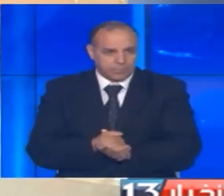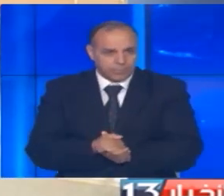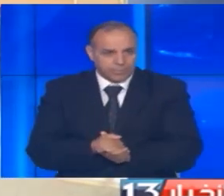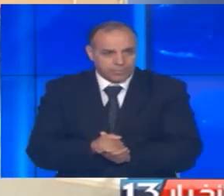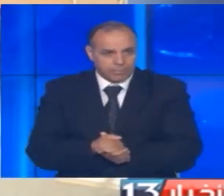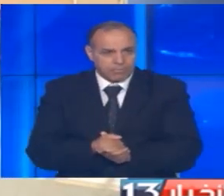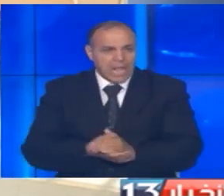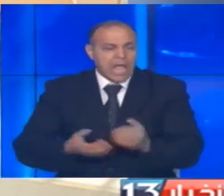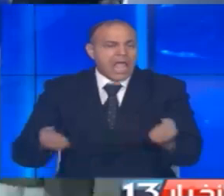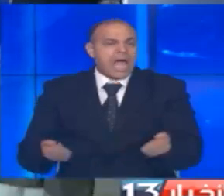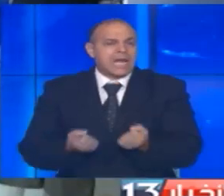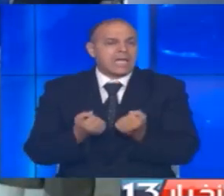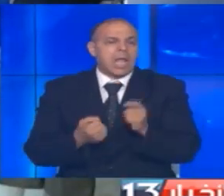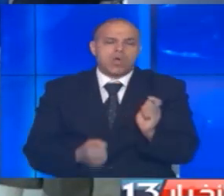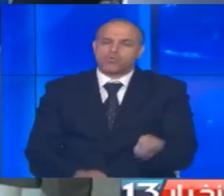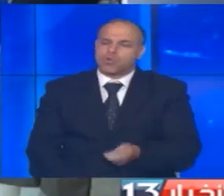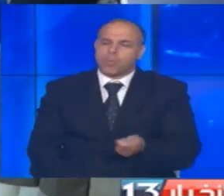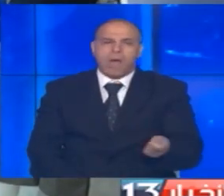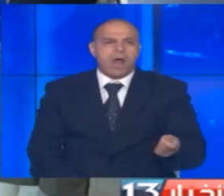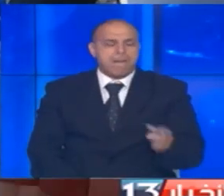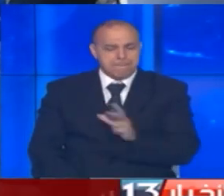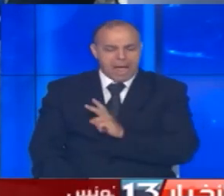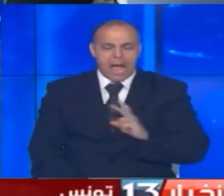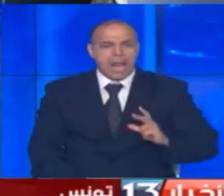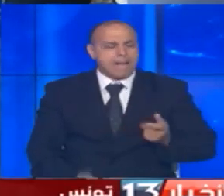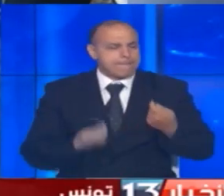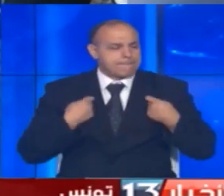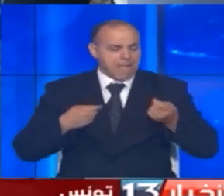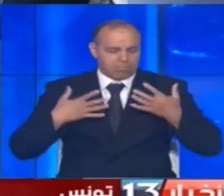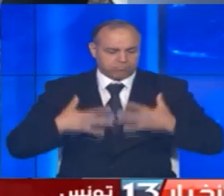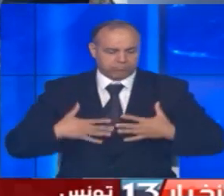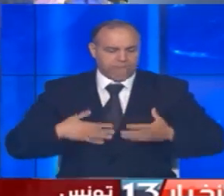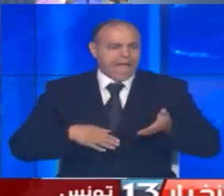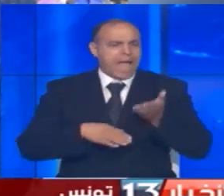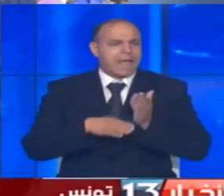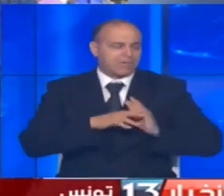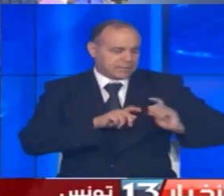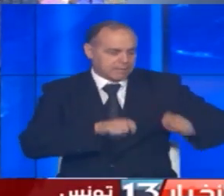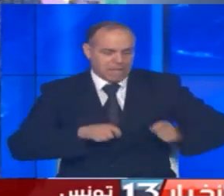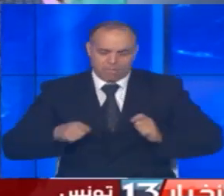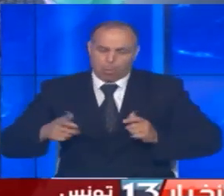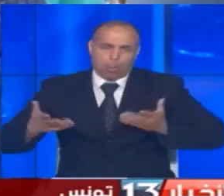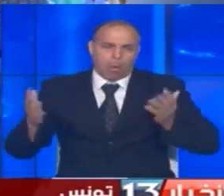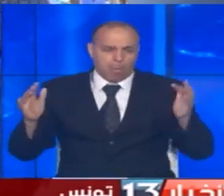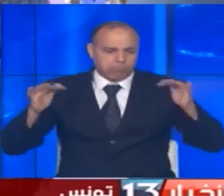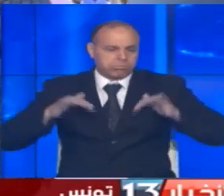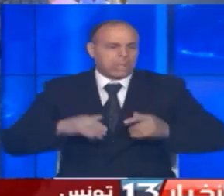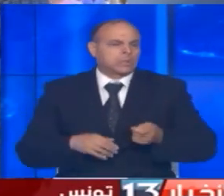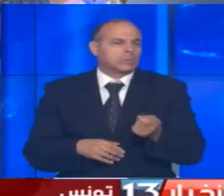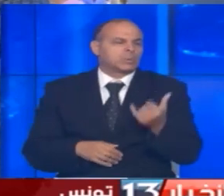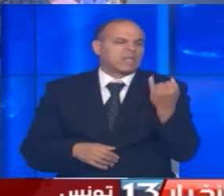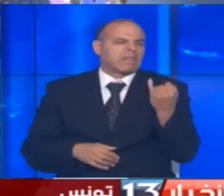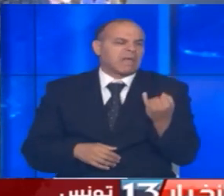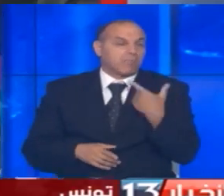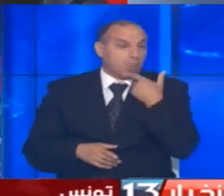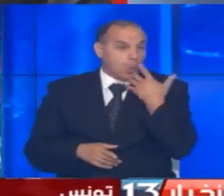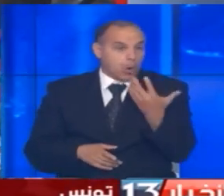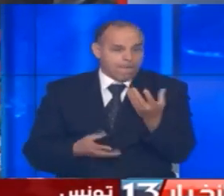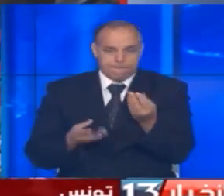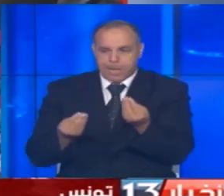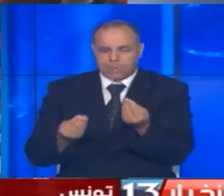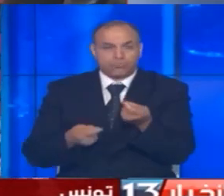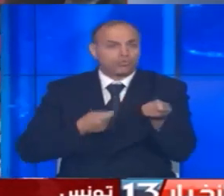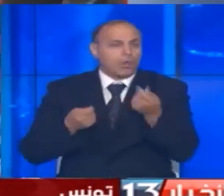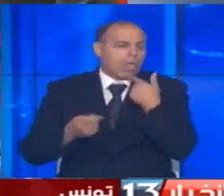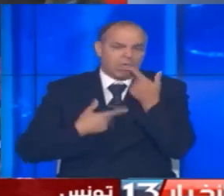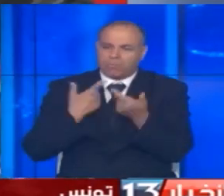حركية تبدو عادية بمختلف محلات بيع الملابس الجاهزة والأحذية وإقبال يعتبر ضعيفا وفق عدد كبير من